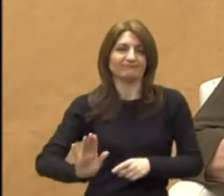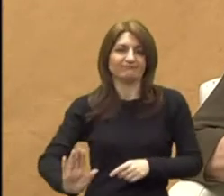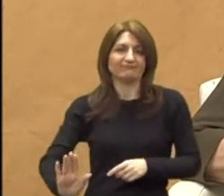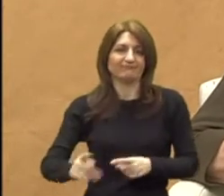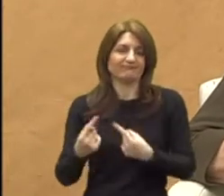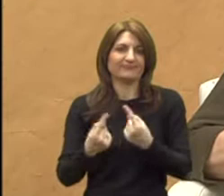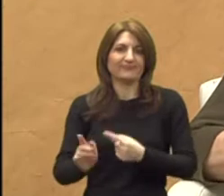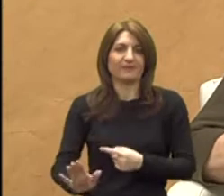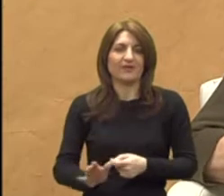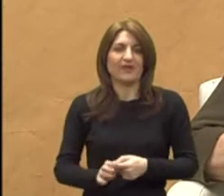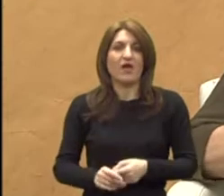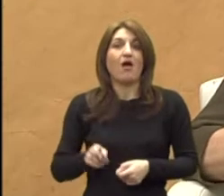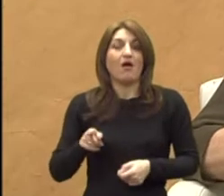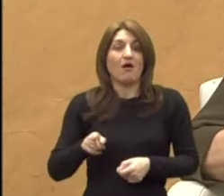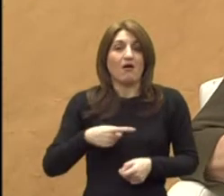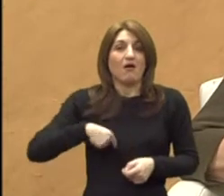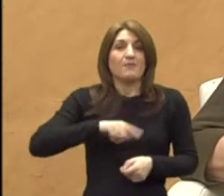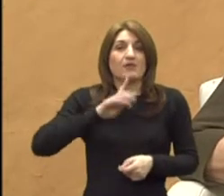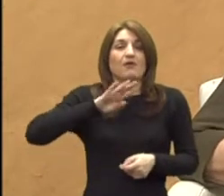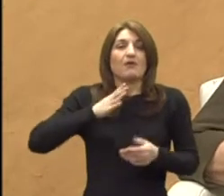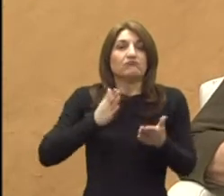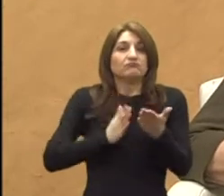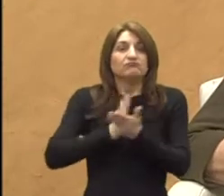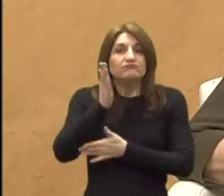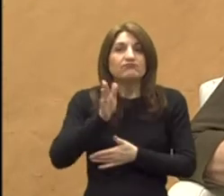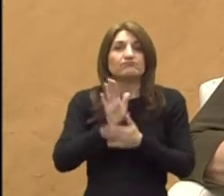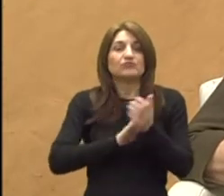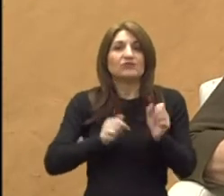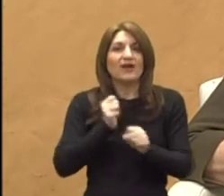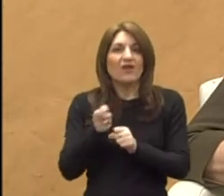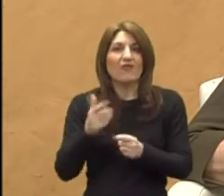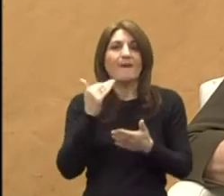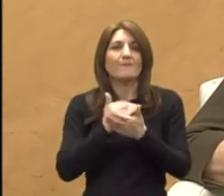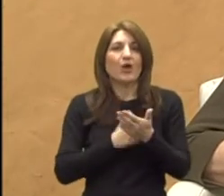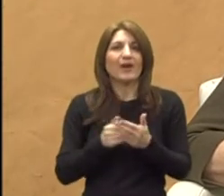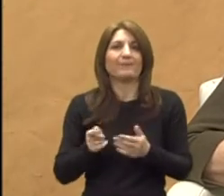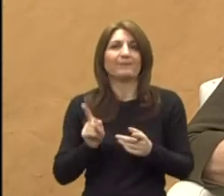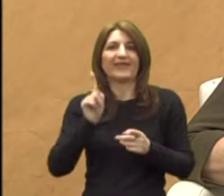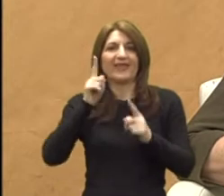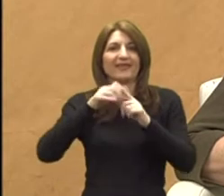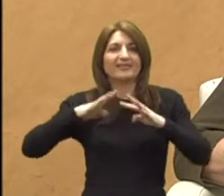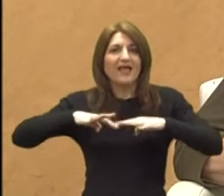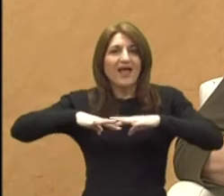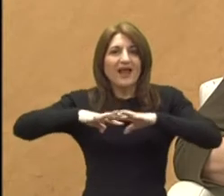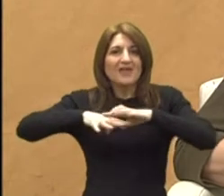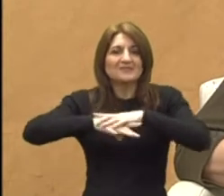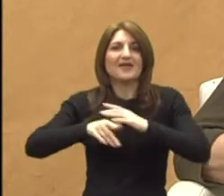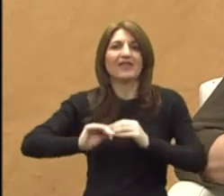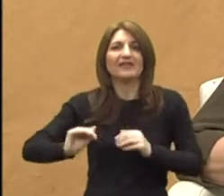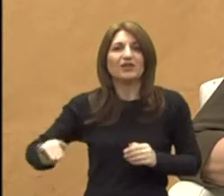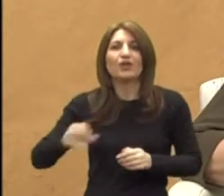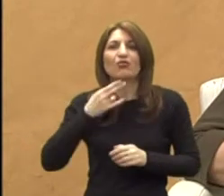I tako smo odlučili i krenuli u taj program integracije djece sa određenim